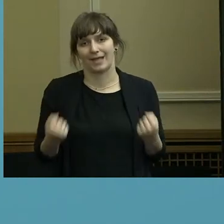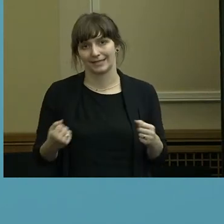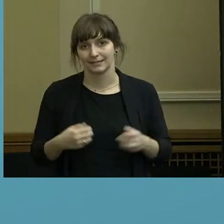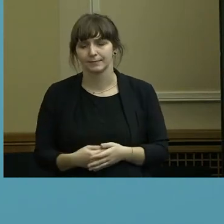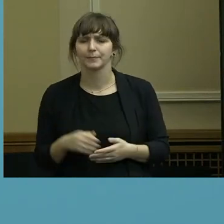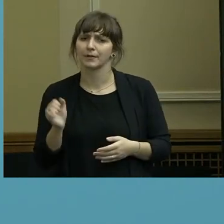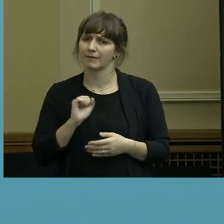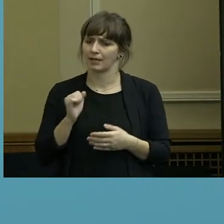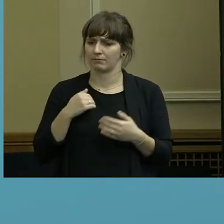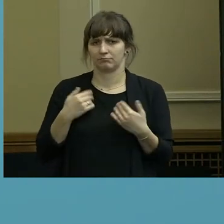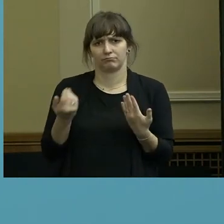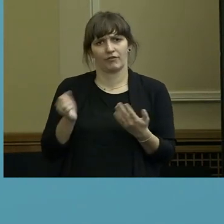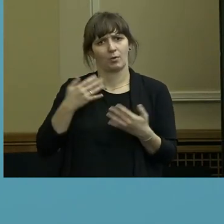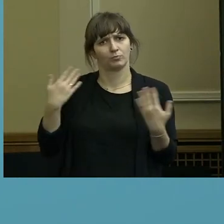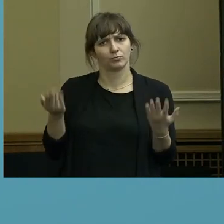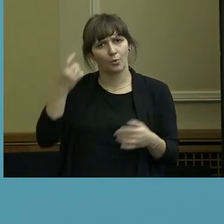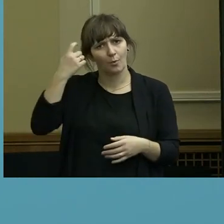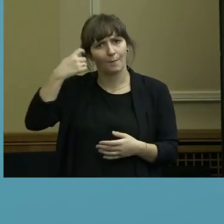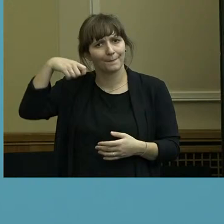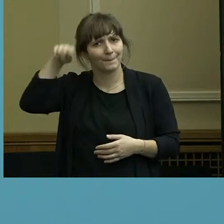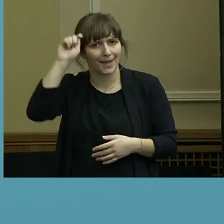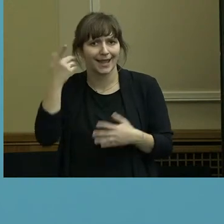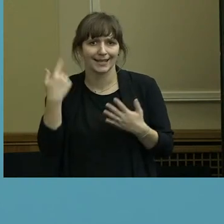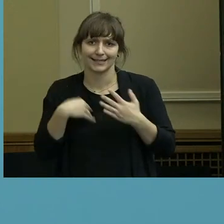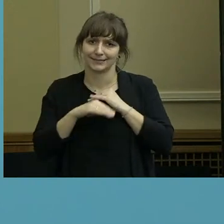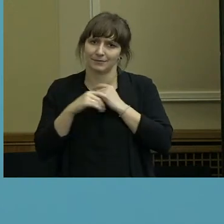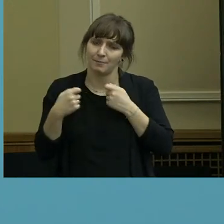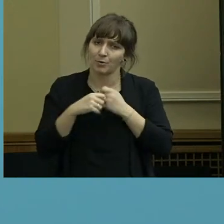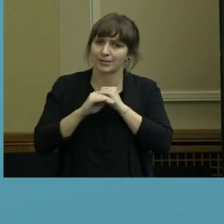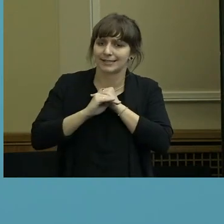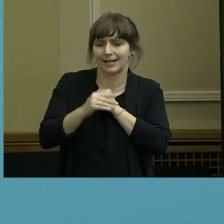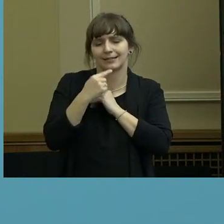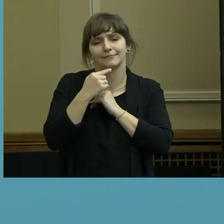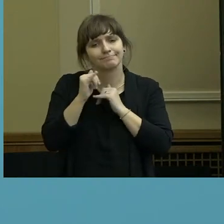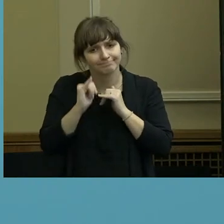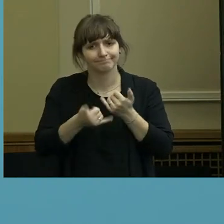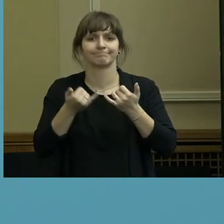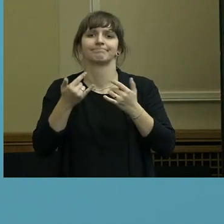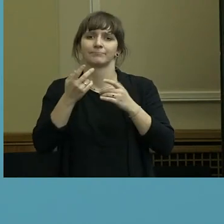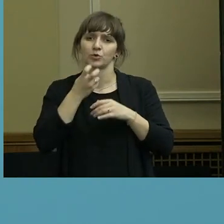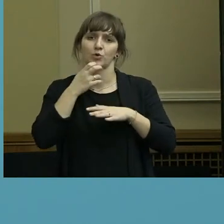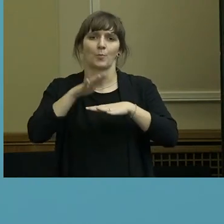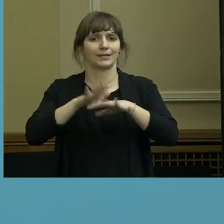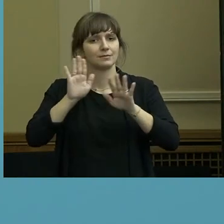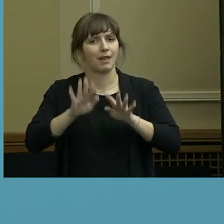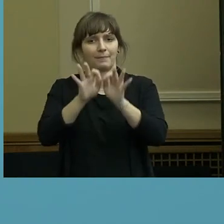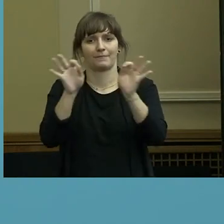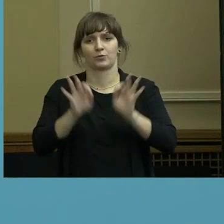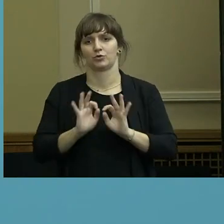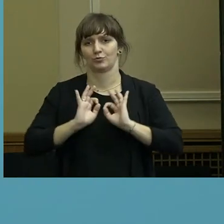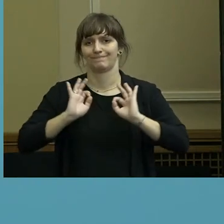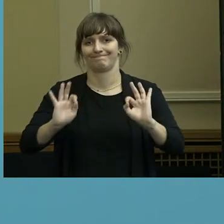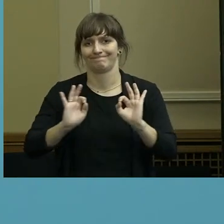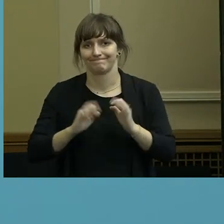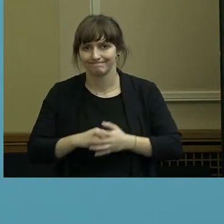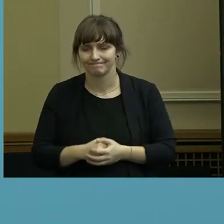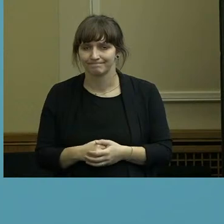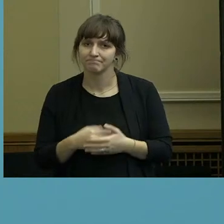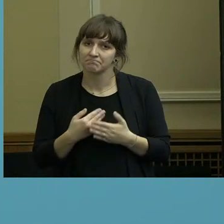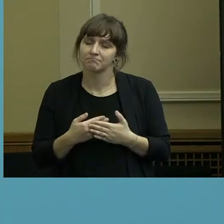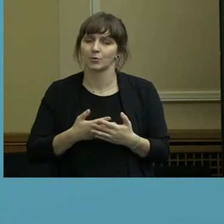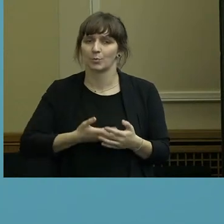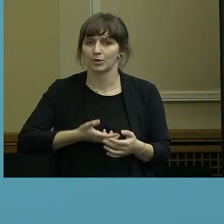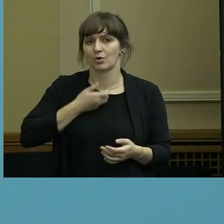Berlin die Funktionsfähigkeit auf jeden Fall garantiert. Also wir glauben, dass wir es auch